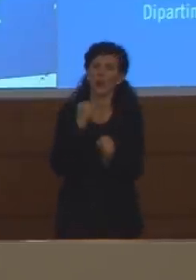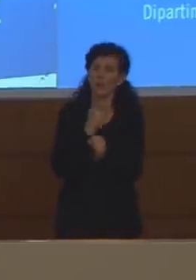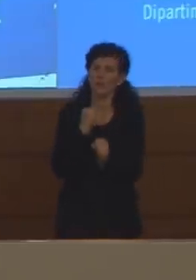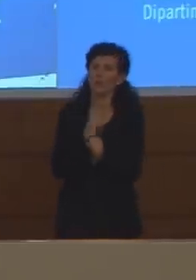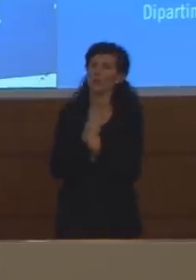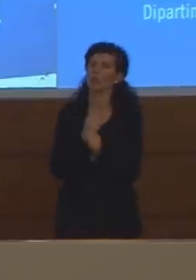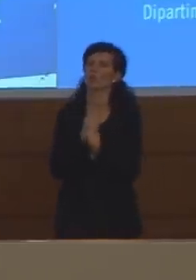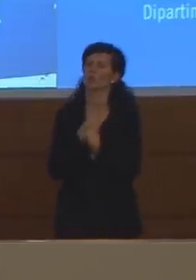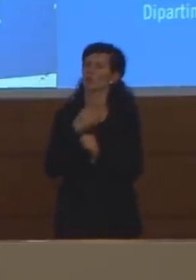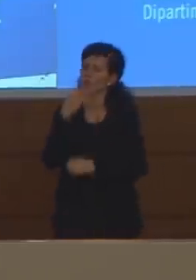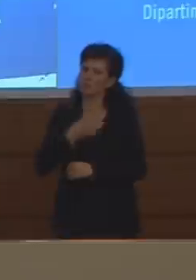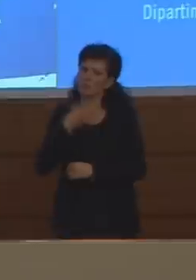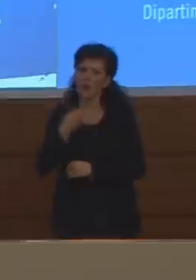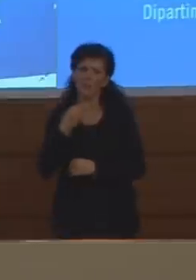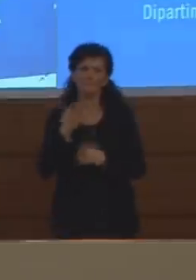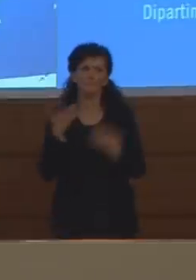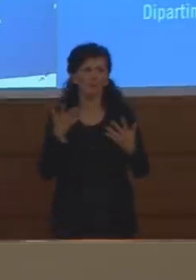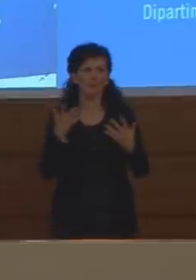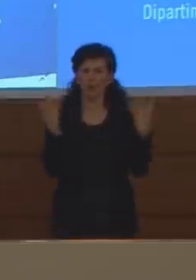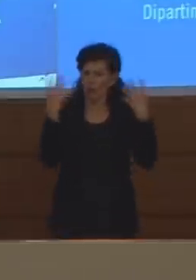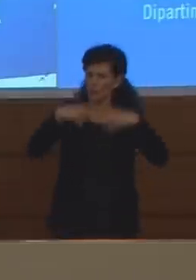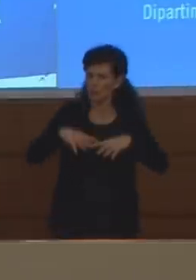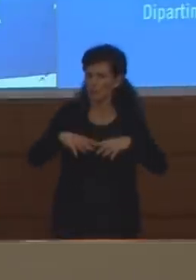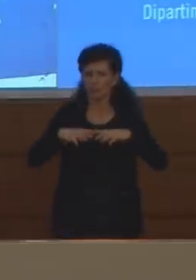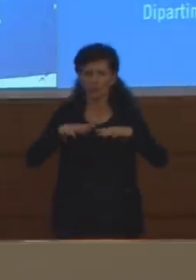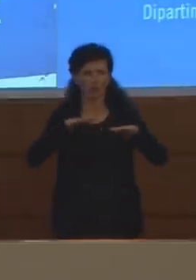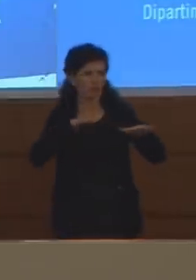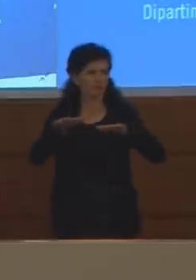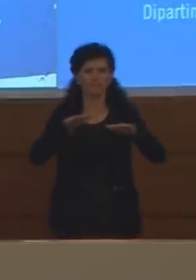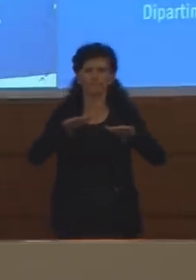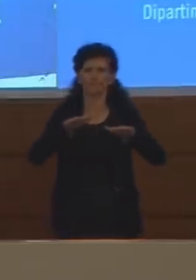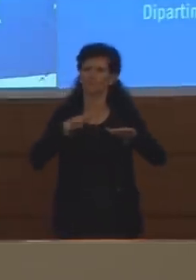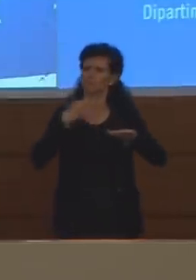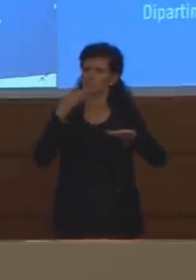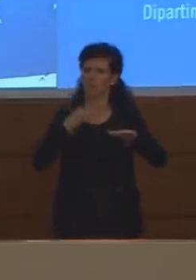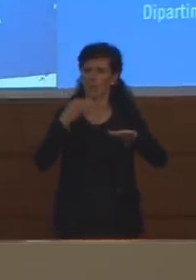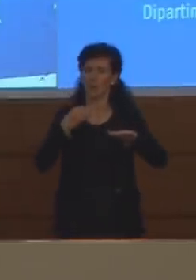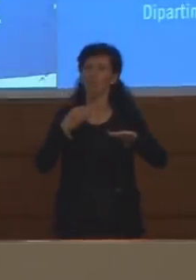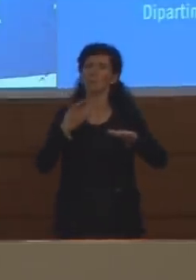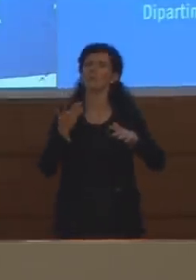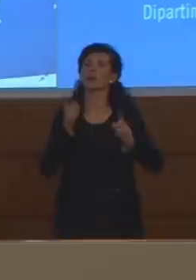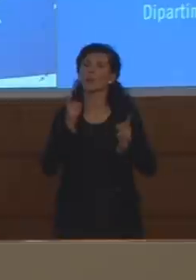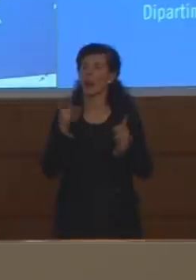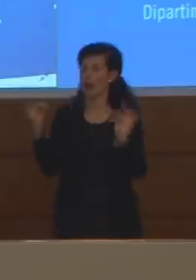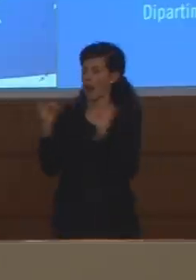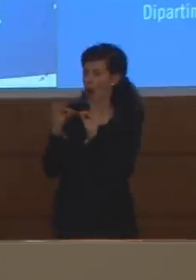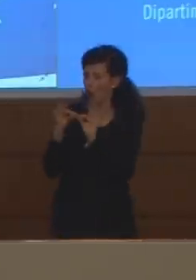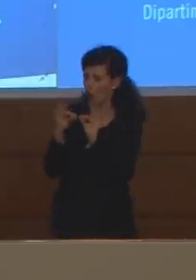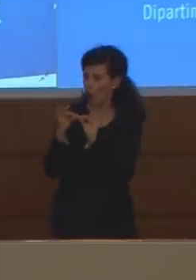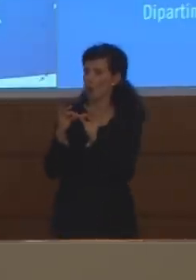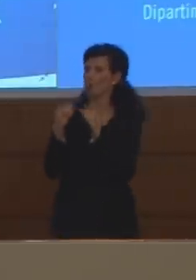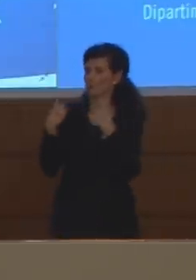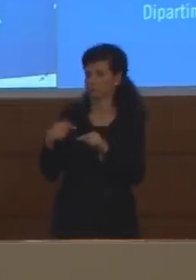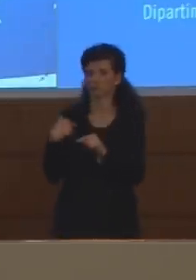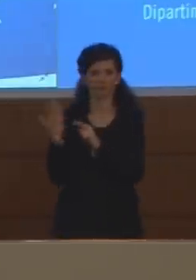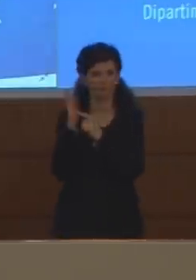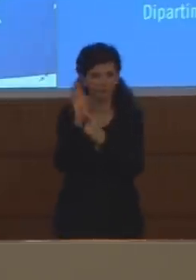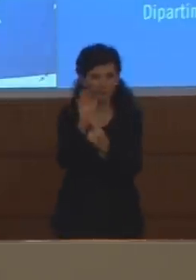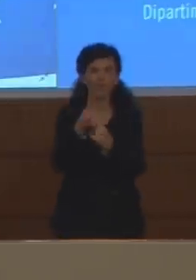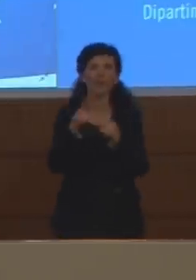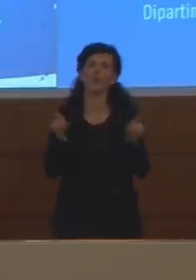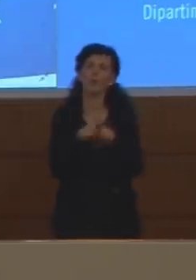mettere in rete tutto quello che abbiamo fatto l'abbiamo già fatto sulla parte negoziale stiamo migliorando le